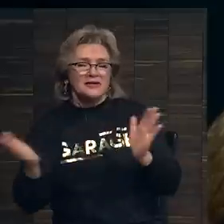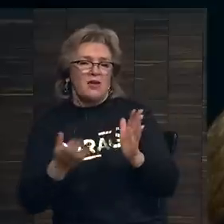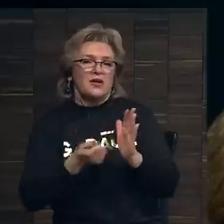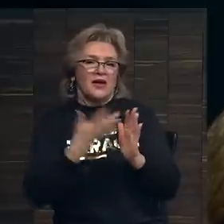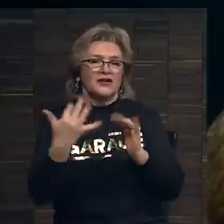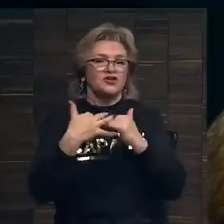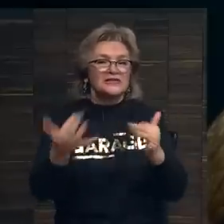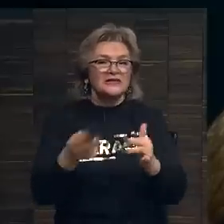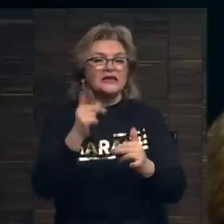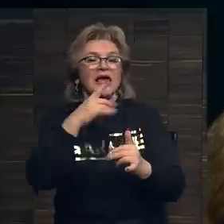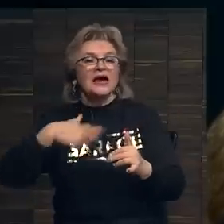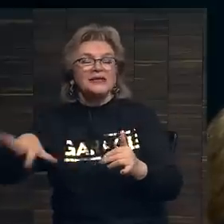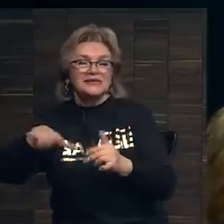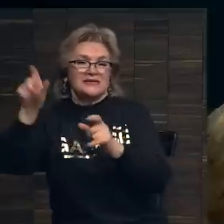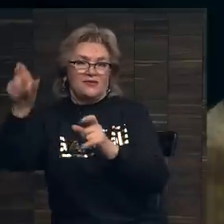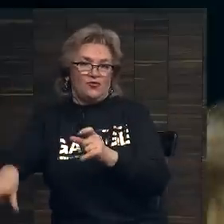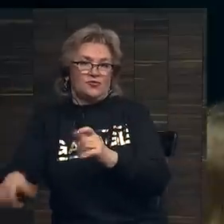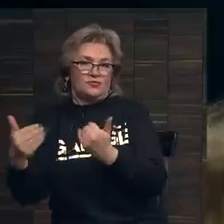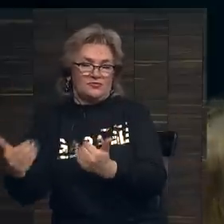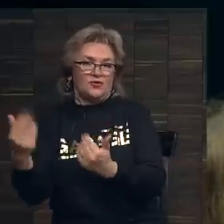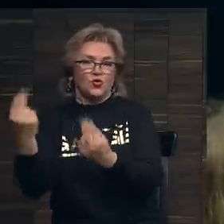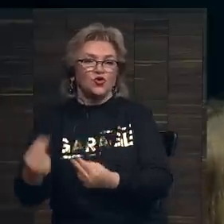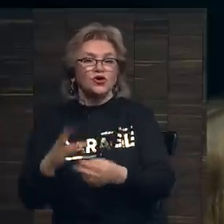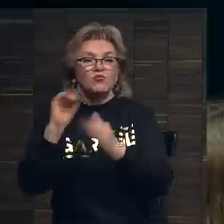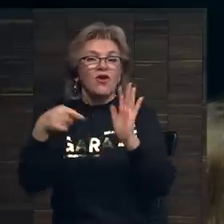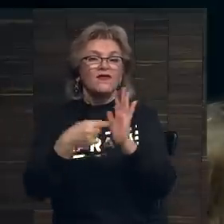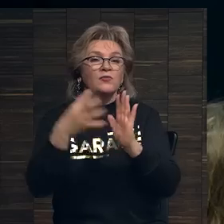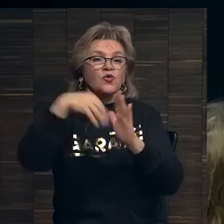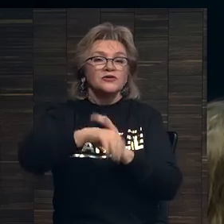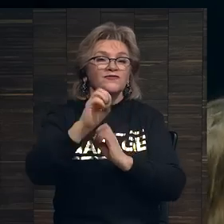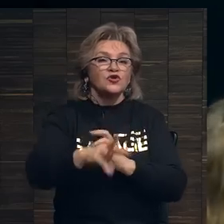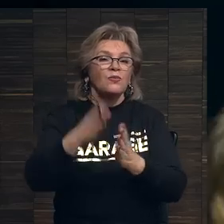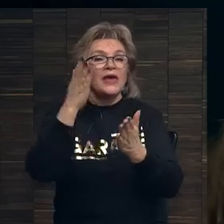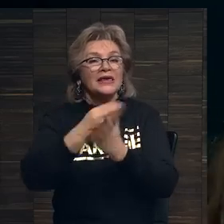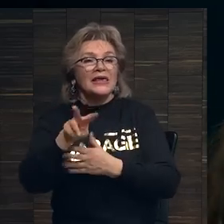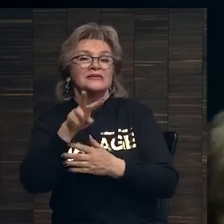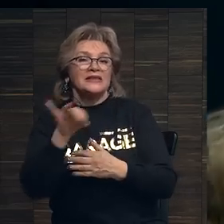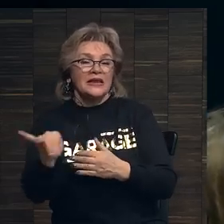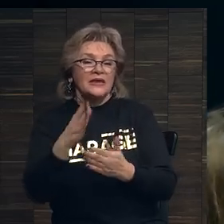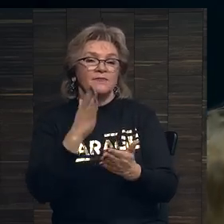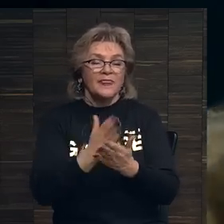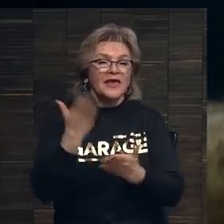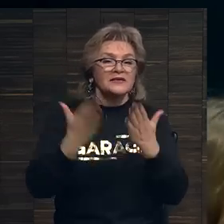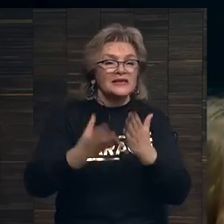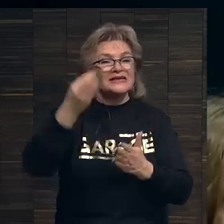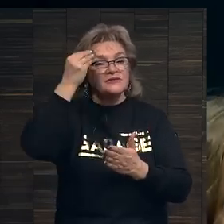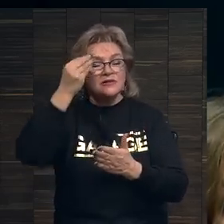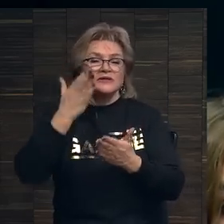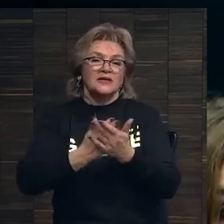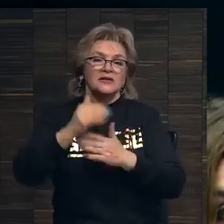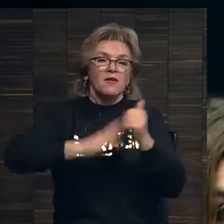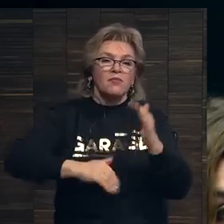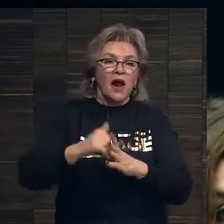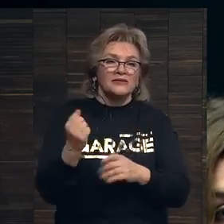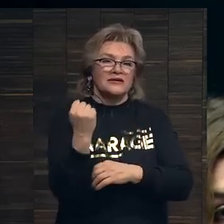зрителей к российскому художнику. И вопрос, собственно, в чем? Есть ли смысл или практика